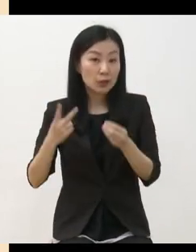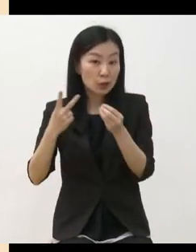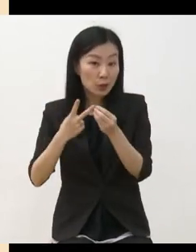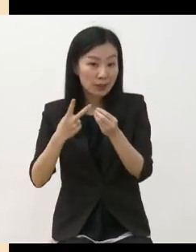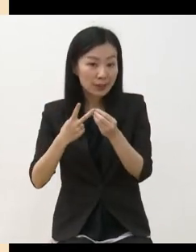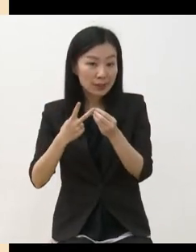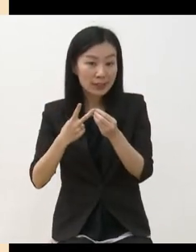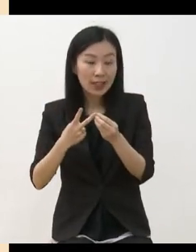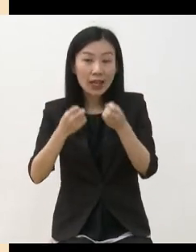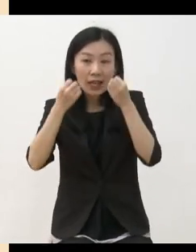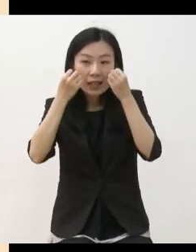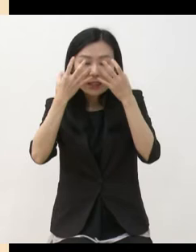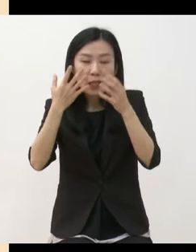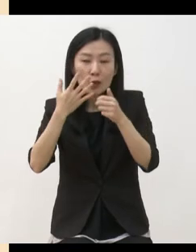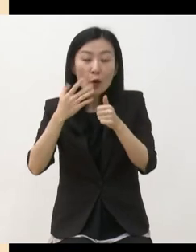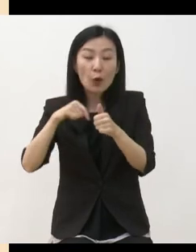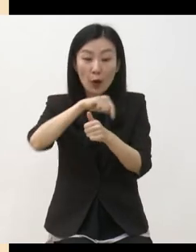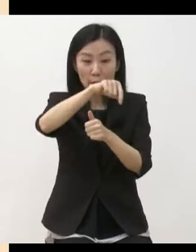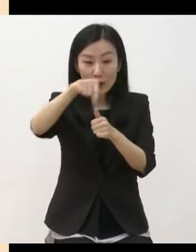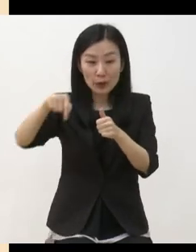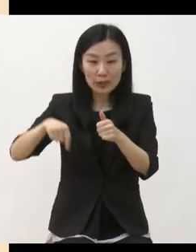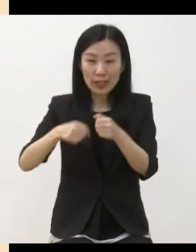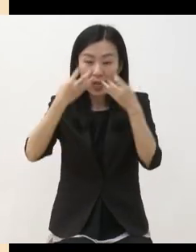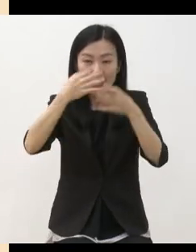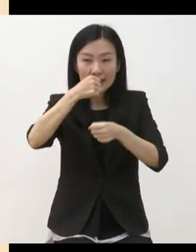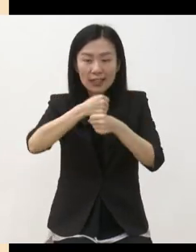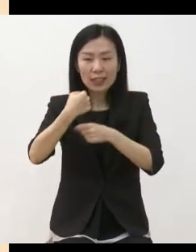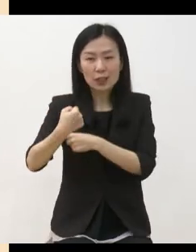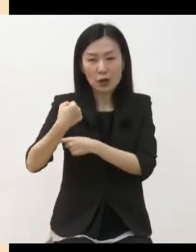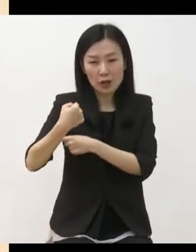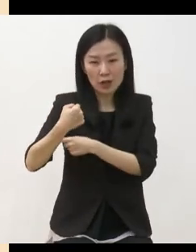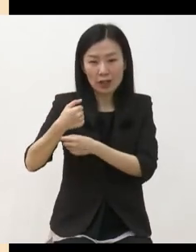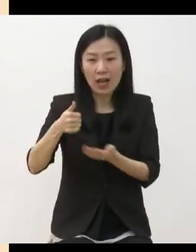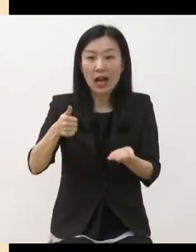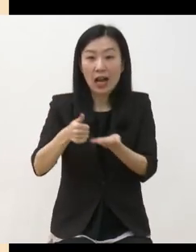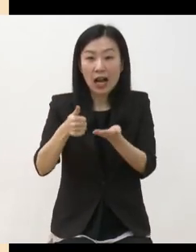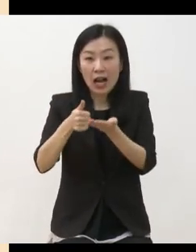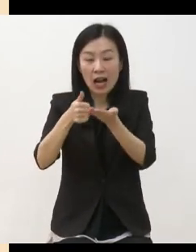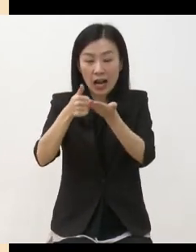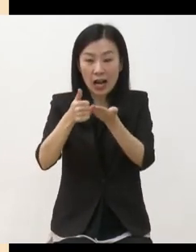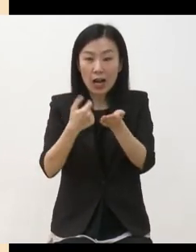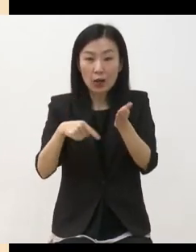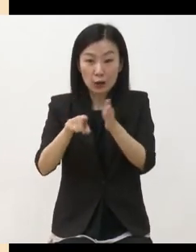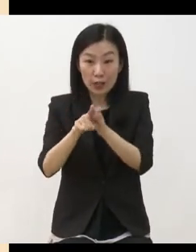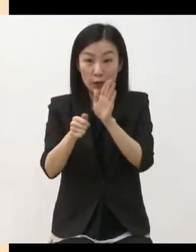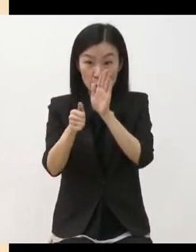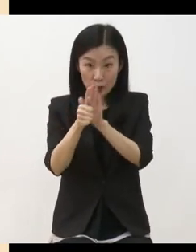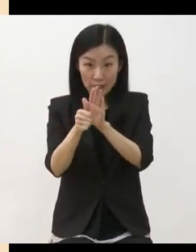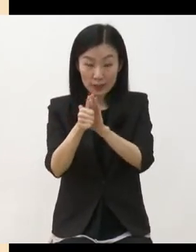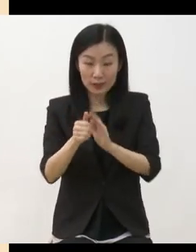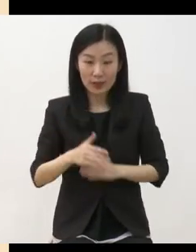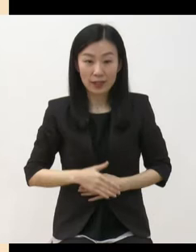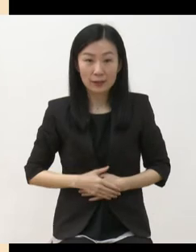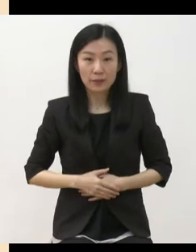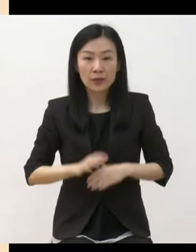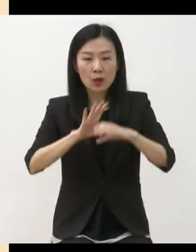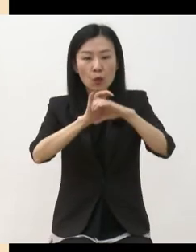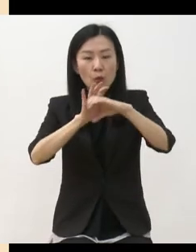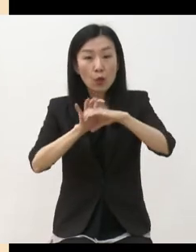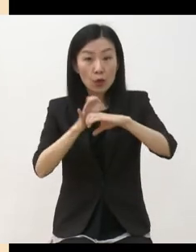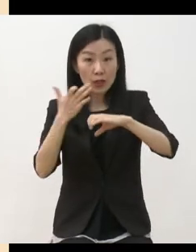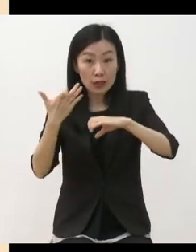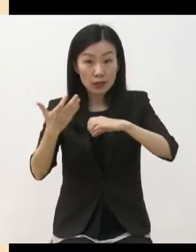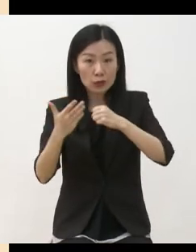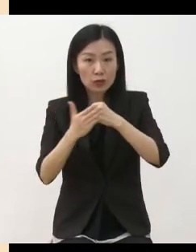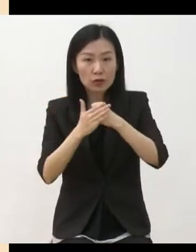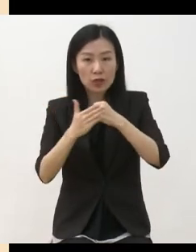새로운 환경 속에서 창작 역량을 강화하는 방향으로 지원하도록 하겠습니다 코로나19로 인한